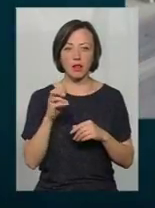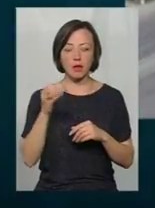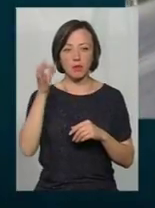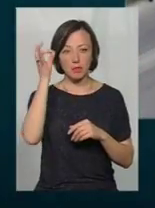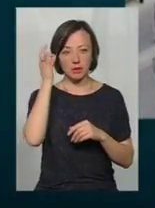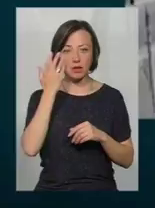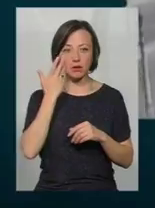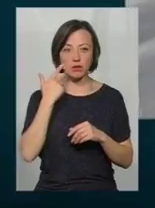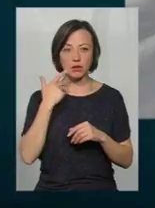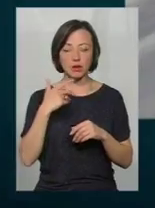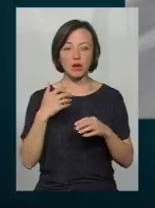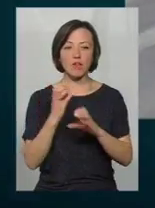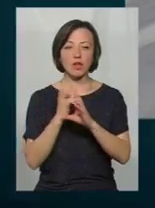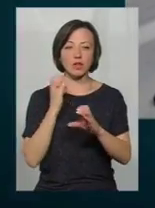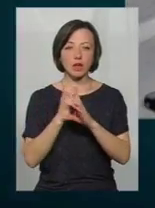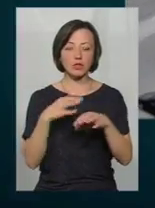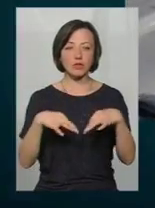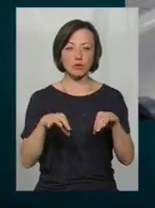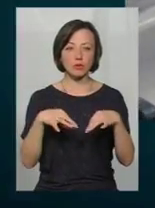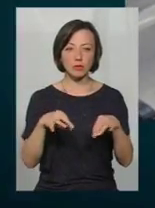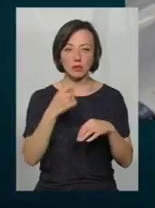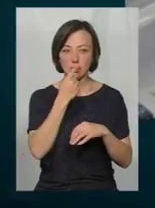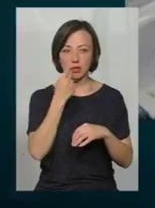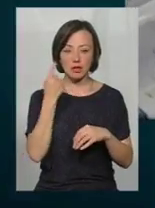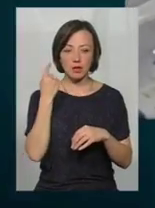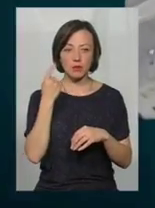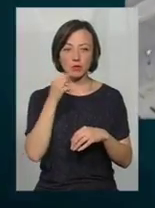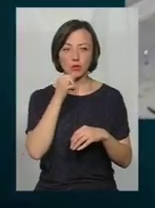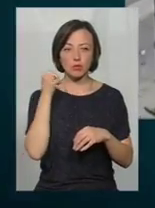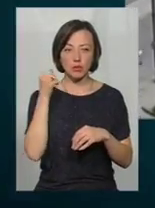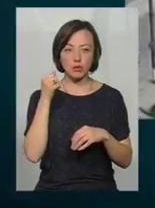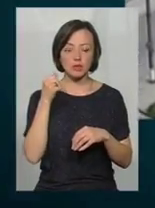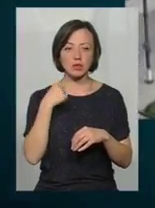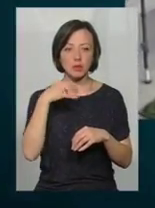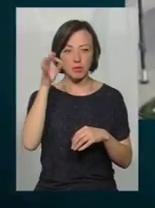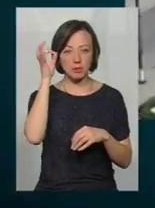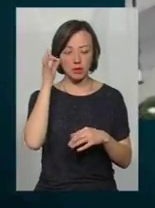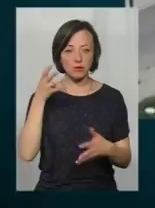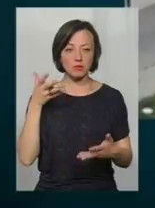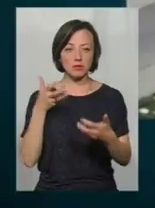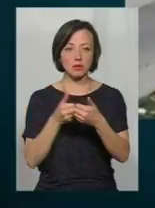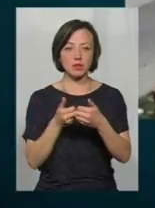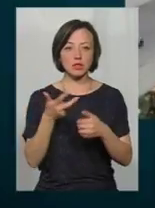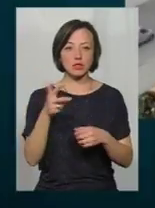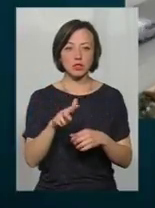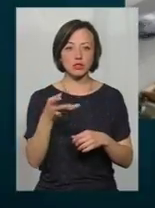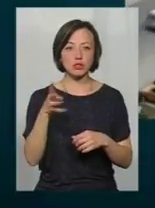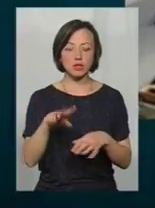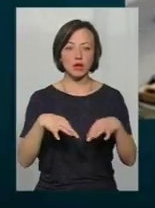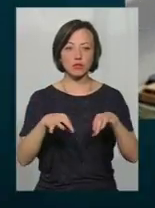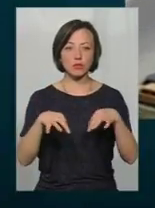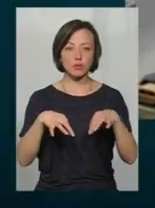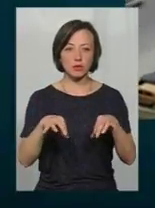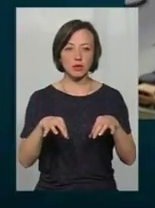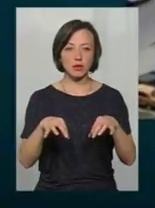пам'ятаємо, коли вонтажний автомобіль, тут же недалеко в минулому році, наскільки я пам'ятаю, протиранив три-чотири автомобілі і в